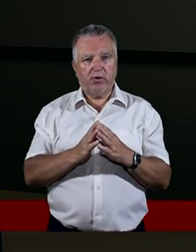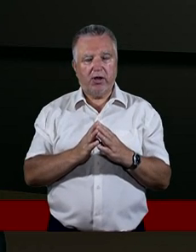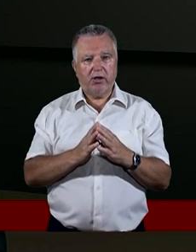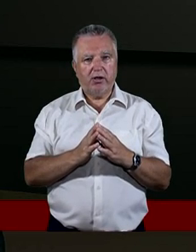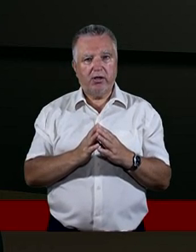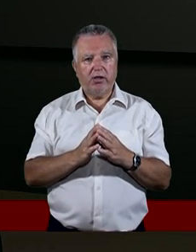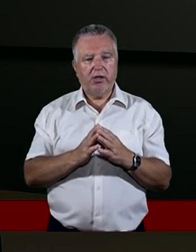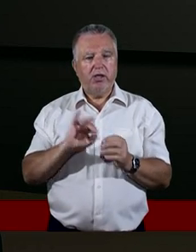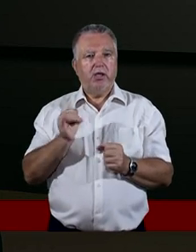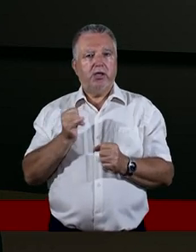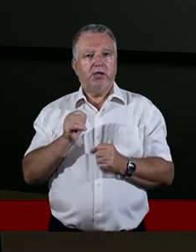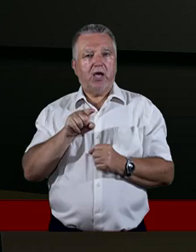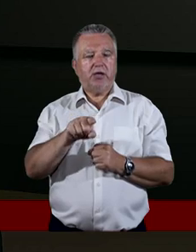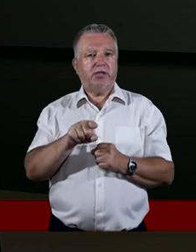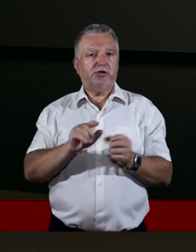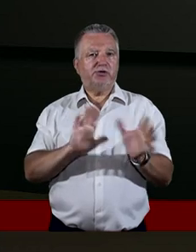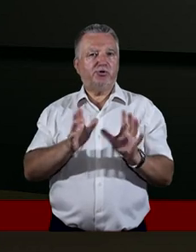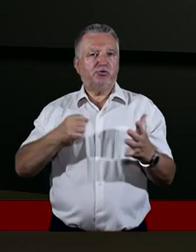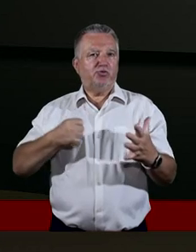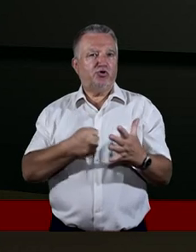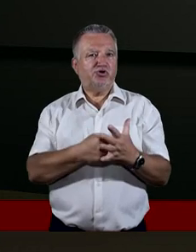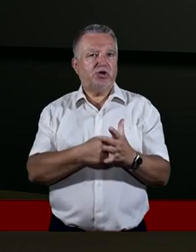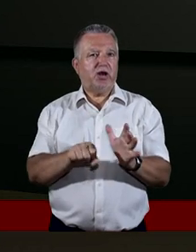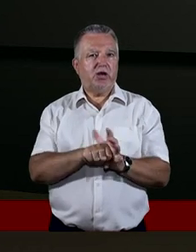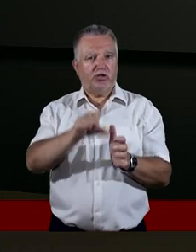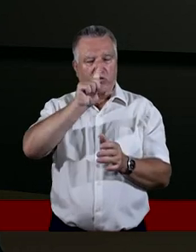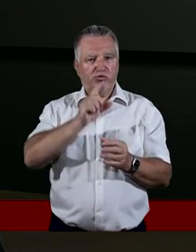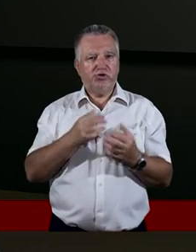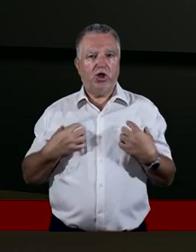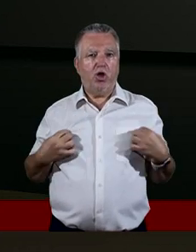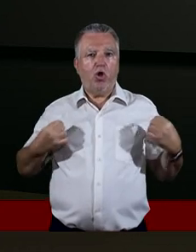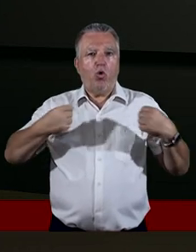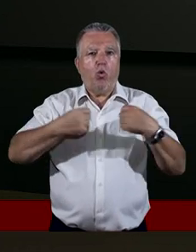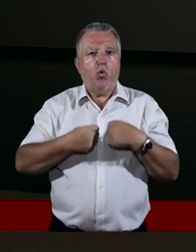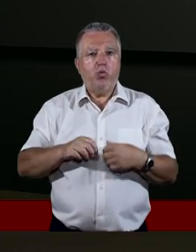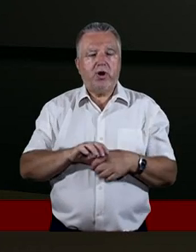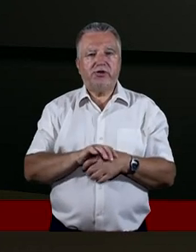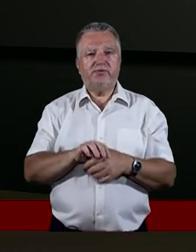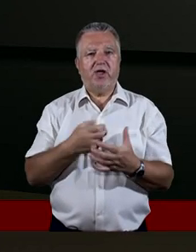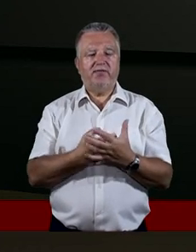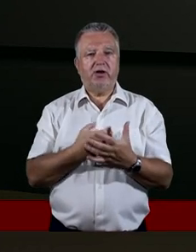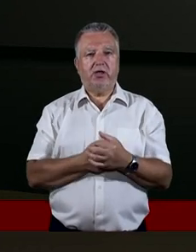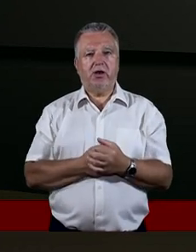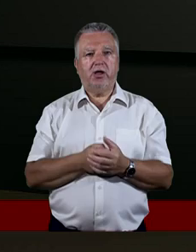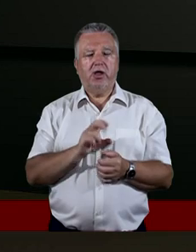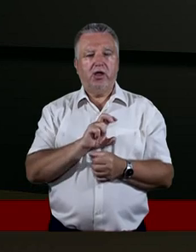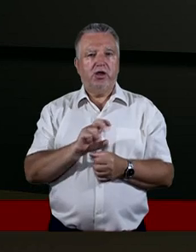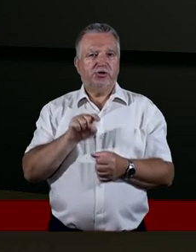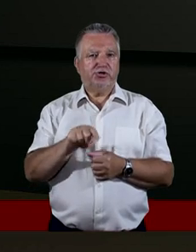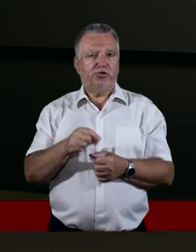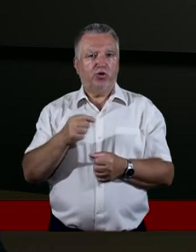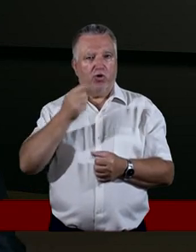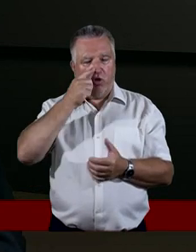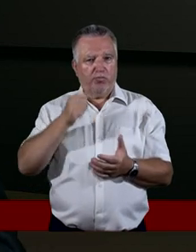jak ten sposób docierania do ludzi ubrać w takie prawdy ewangeliczne. Czy to powinno być